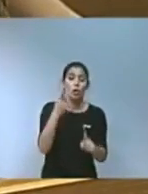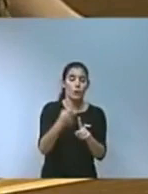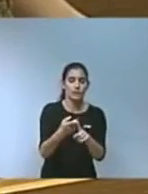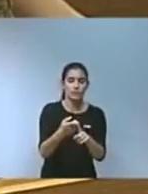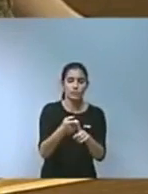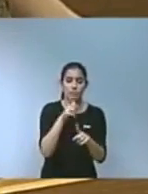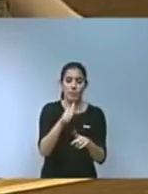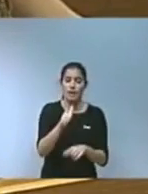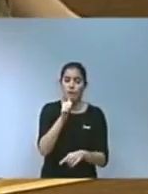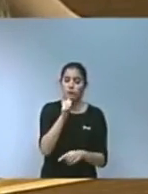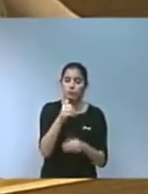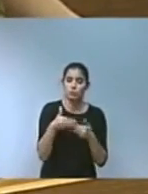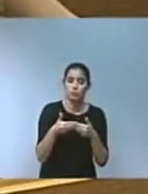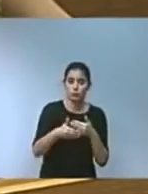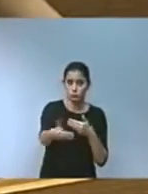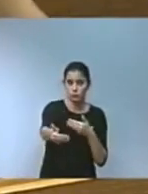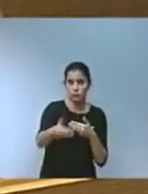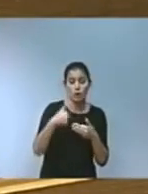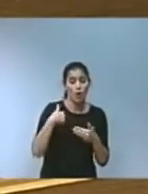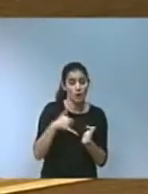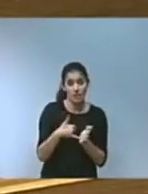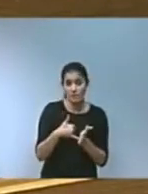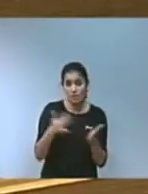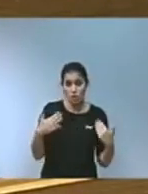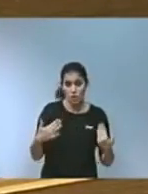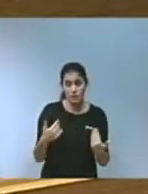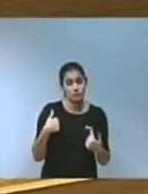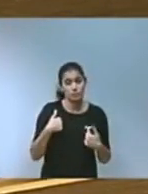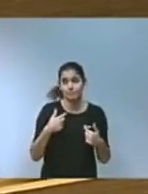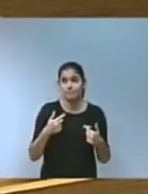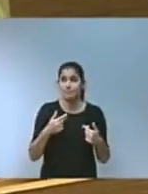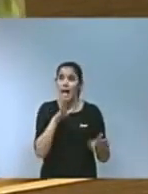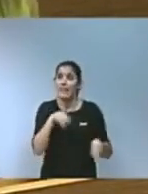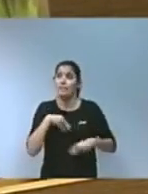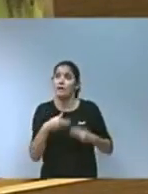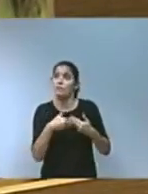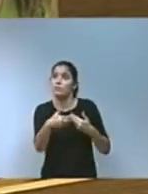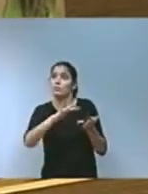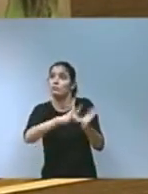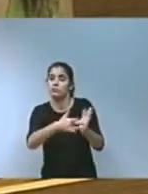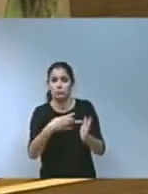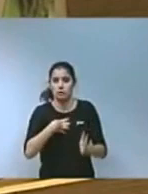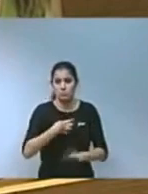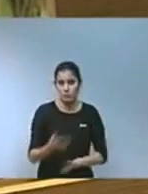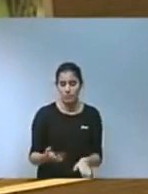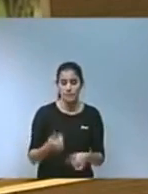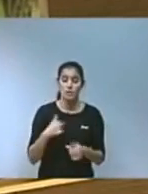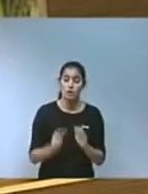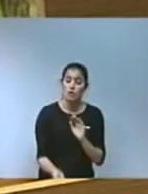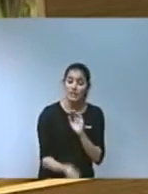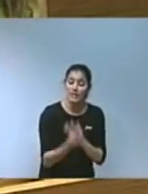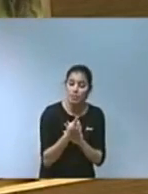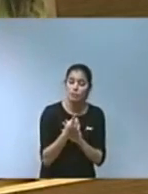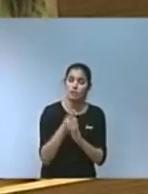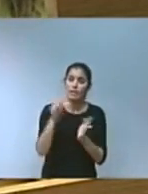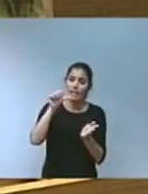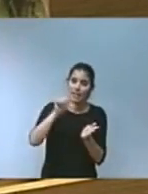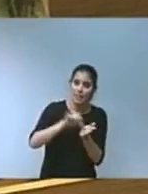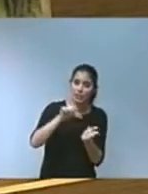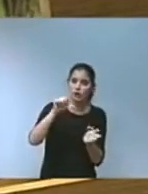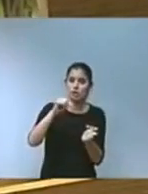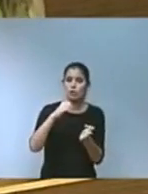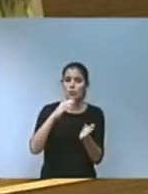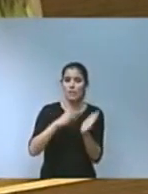que avui és dèbil i no ens ho podem permetre Crearem el Centre Valencià del Cicle Urbà de l'Aigua reforçant les